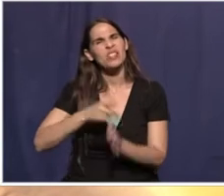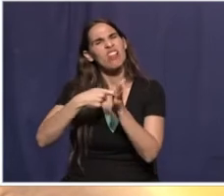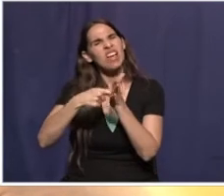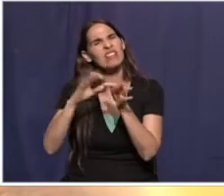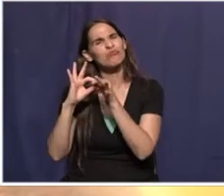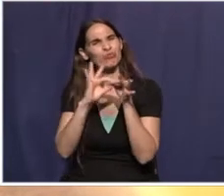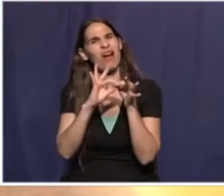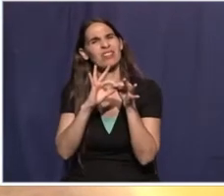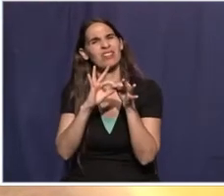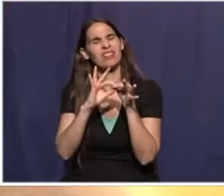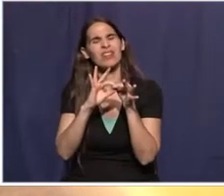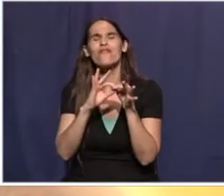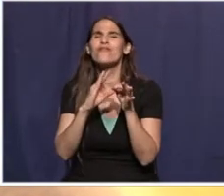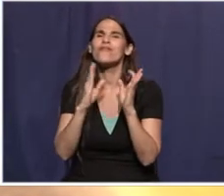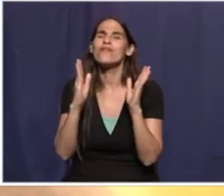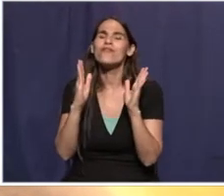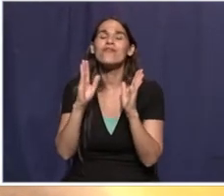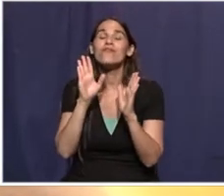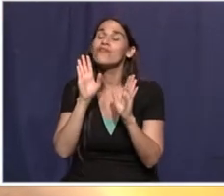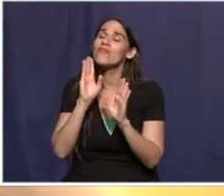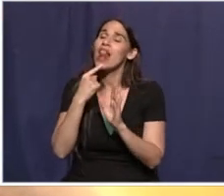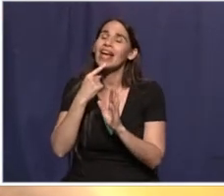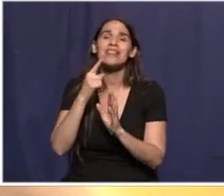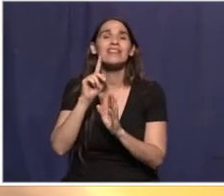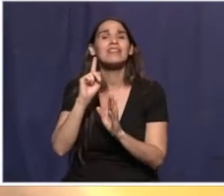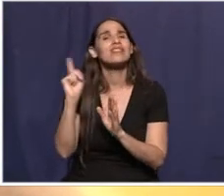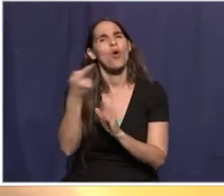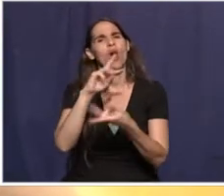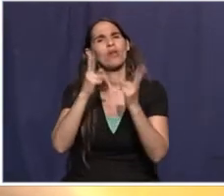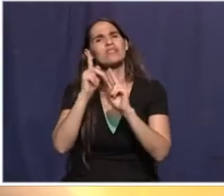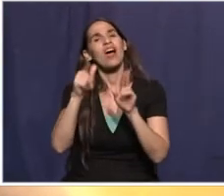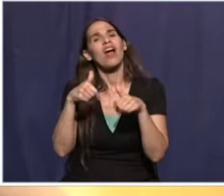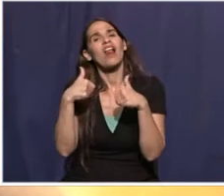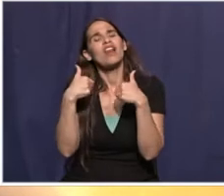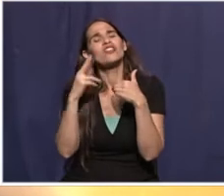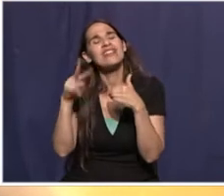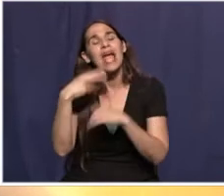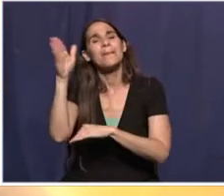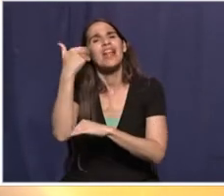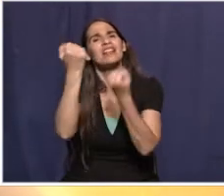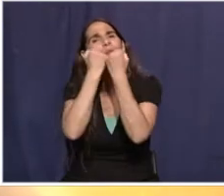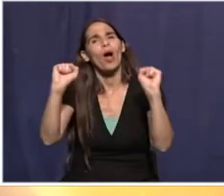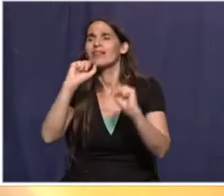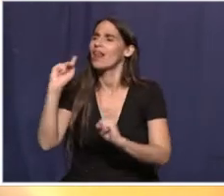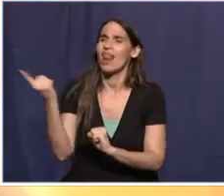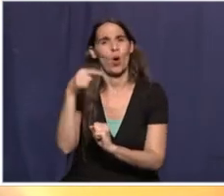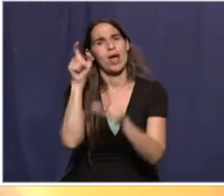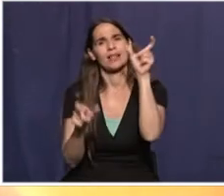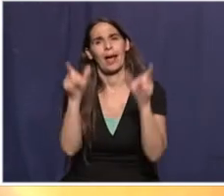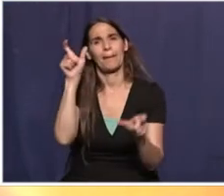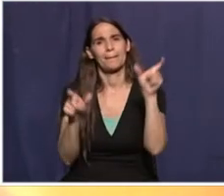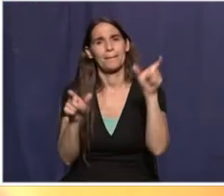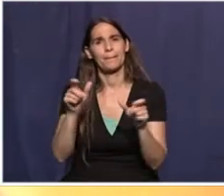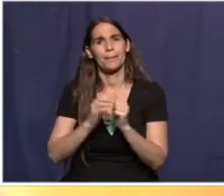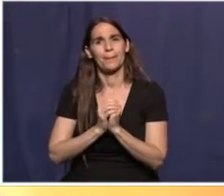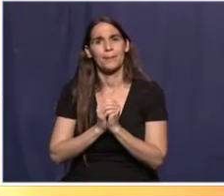את המשפט ולקרוא לכל העולם. להבטיח מדינה דמוקרטית לכל אזרחים. דמוקרטיה